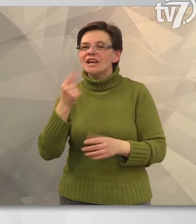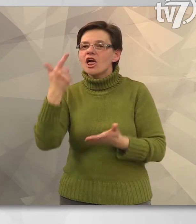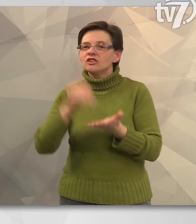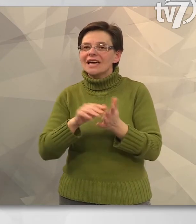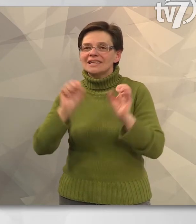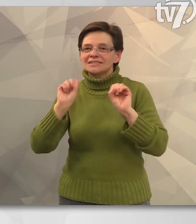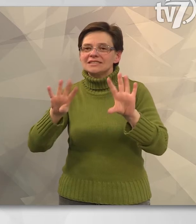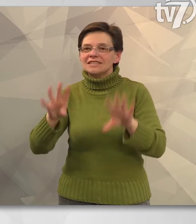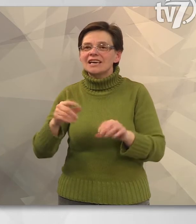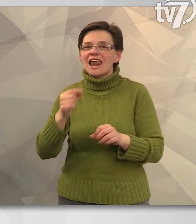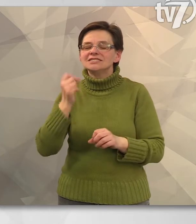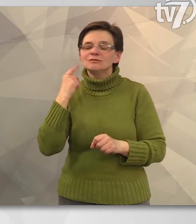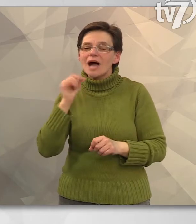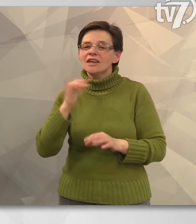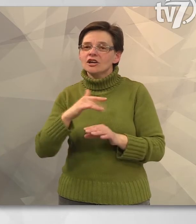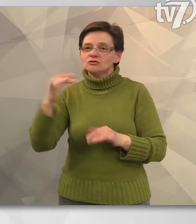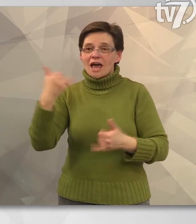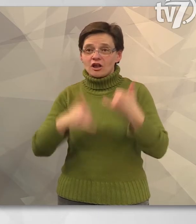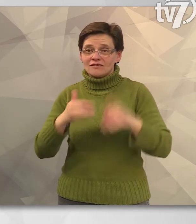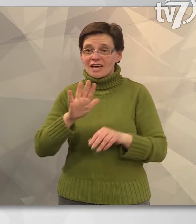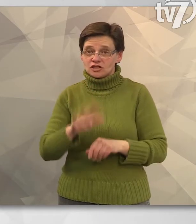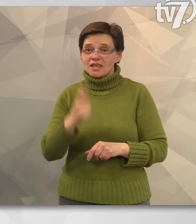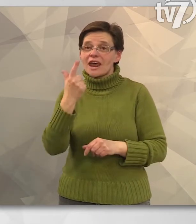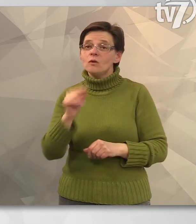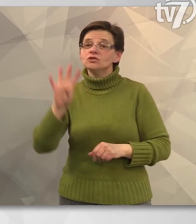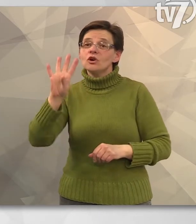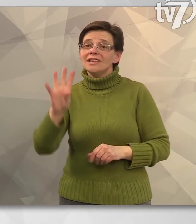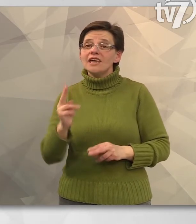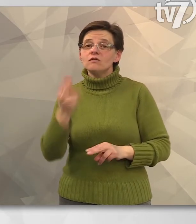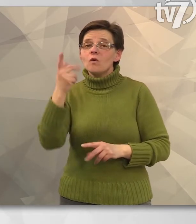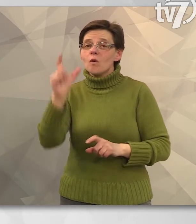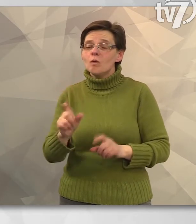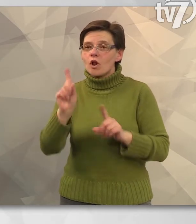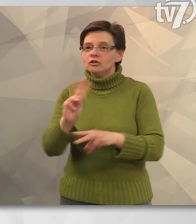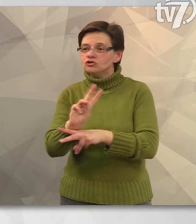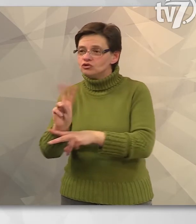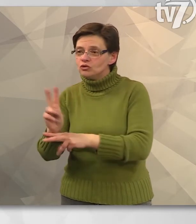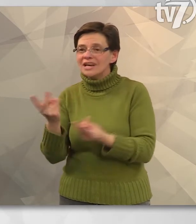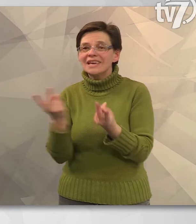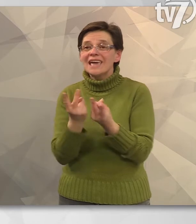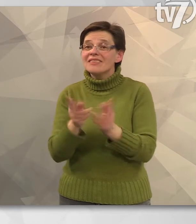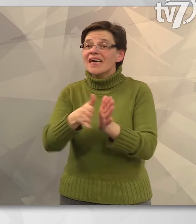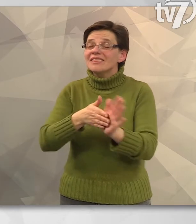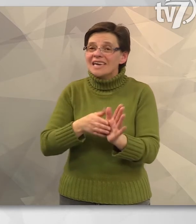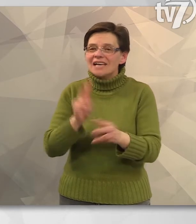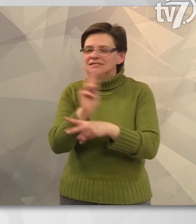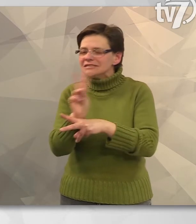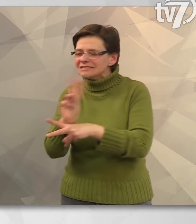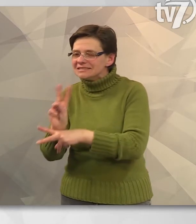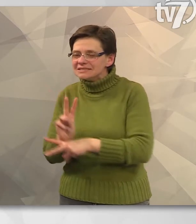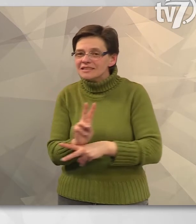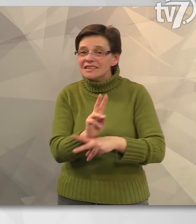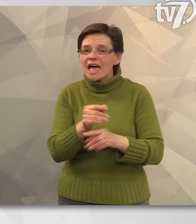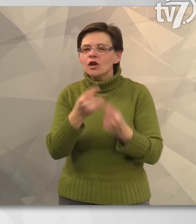2019 pálinkai spárlatversenyre. A 24 főből álló zsűri keddenkezte meg az érzékszervi